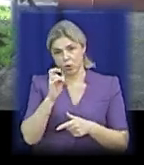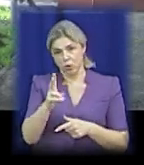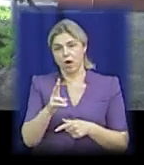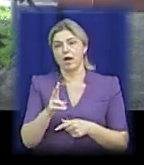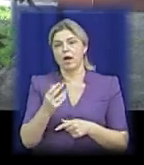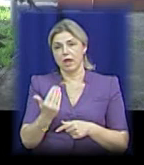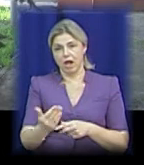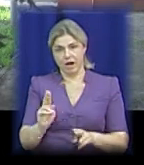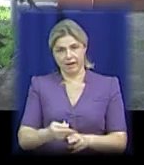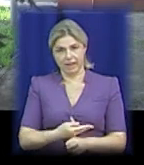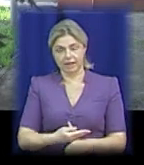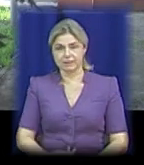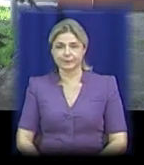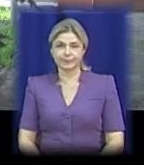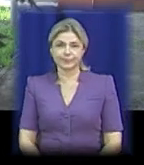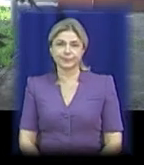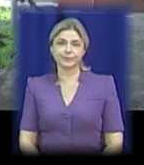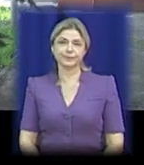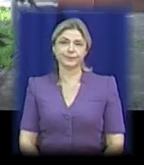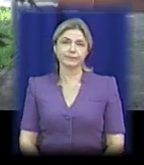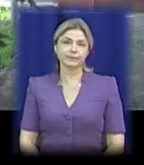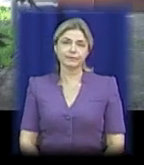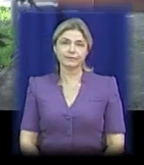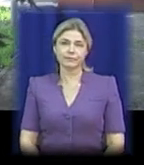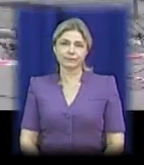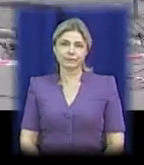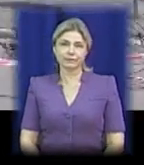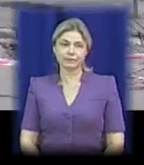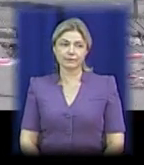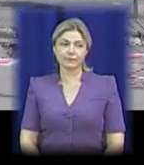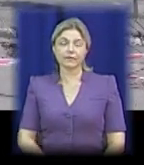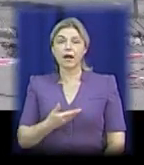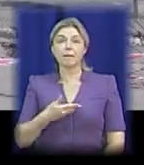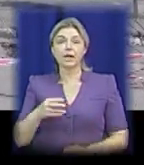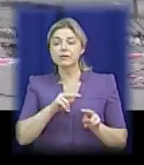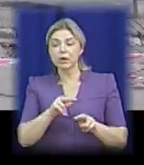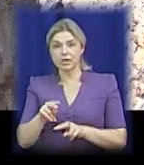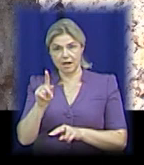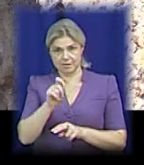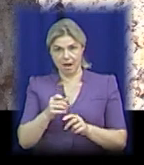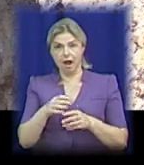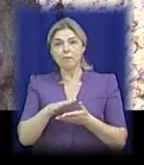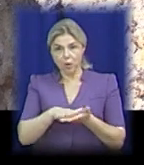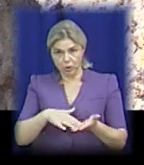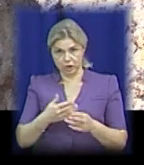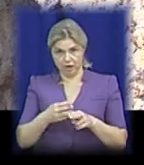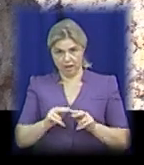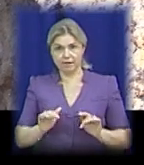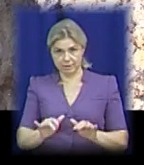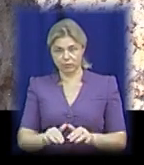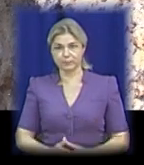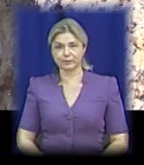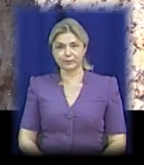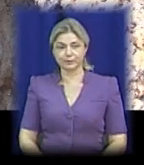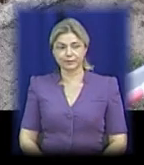домовій території, проїжджої частини, ну і сроки по їх устріненню». Ми свідкуватимемо за розвитком подій. Світлана Кльосова, Юлія